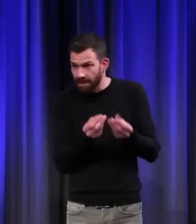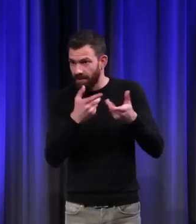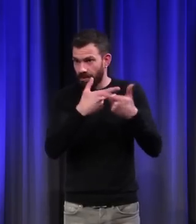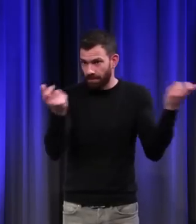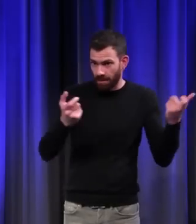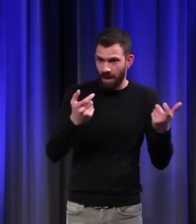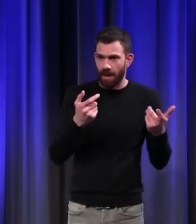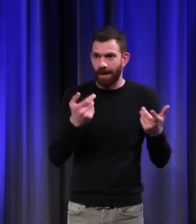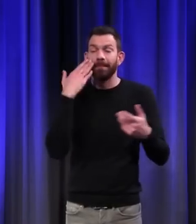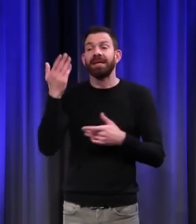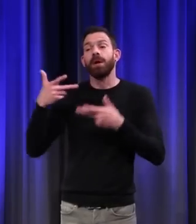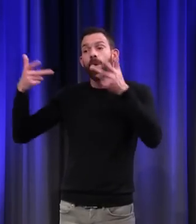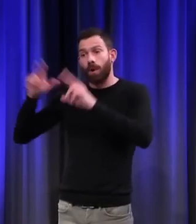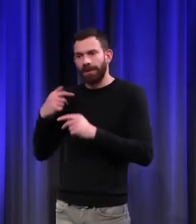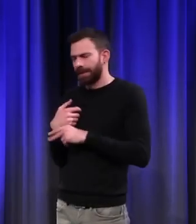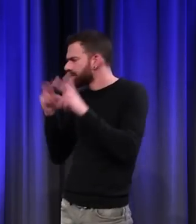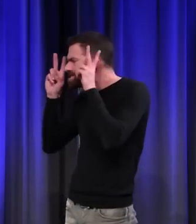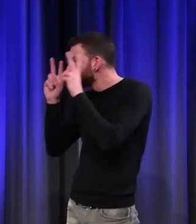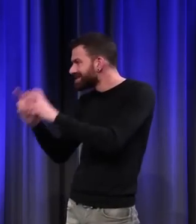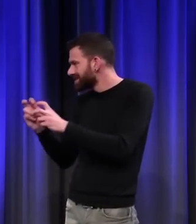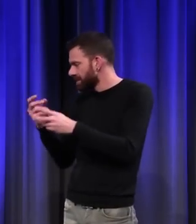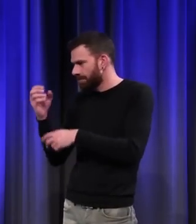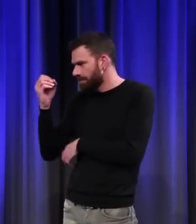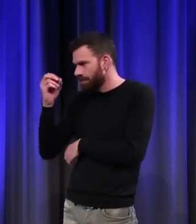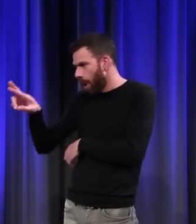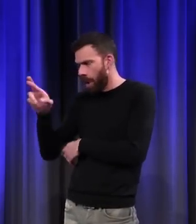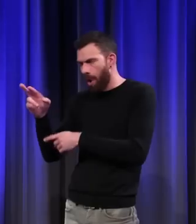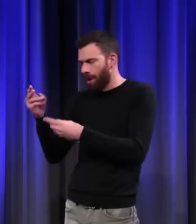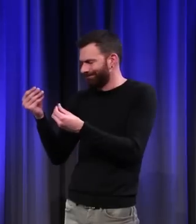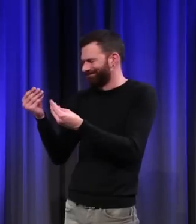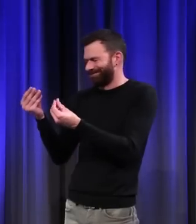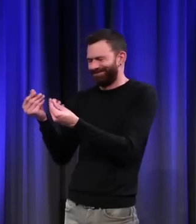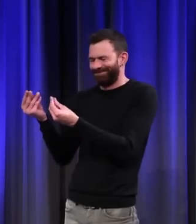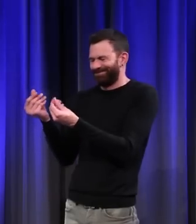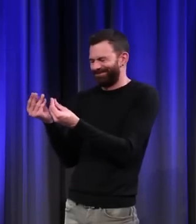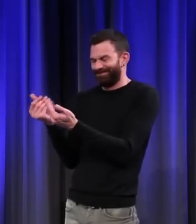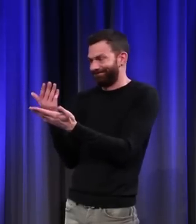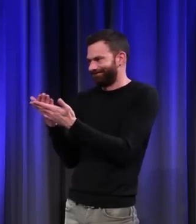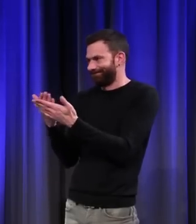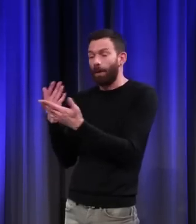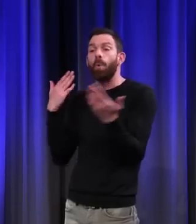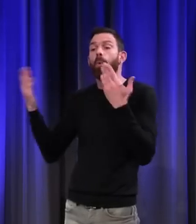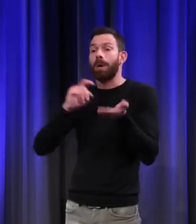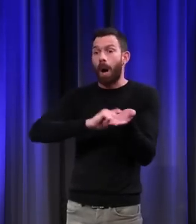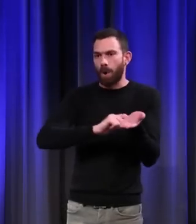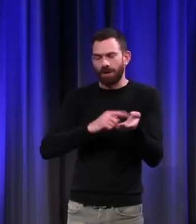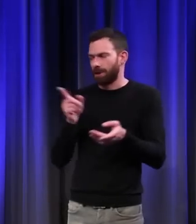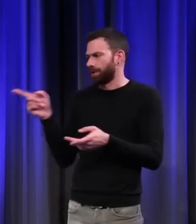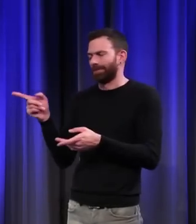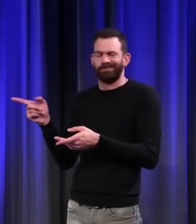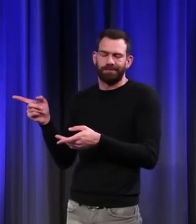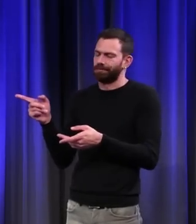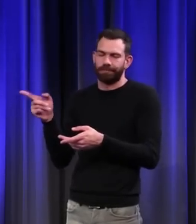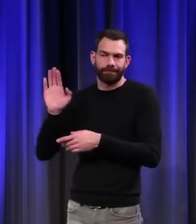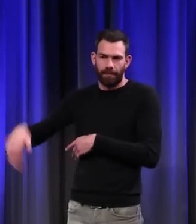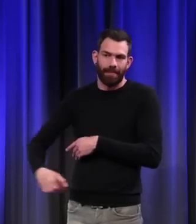ou sur l'écran d'un ordinateur, l'or est complètement trahi. Il faut aller voir les originaux. Mais dans